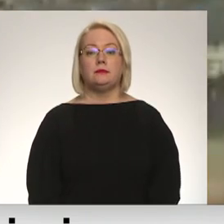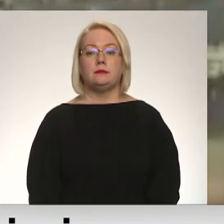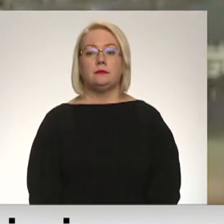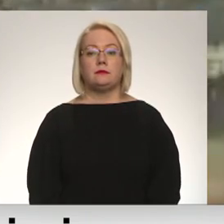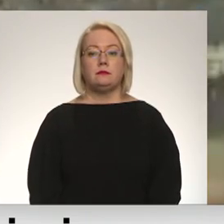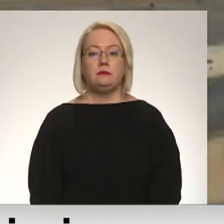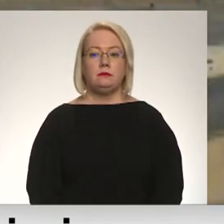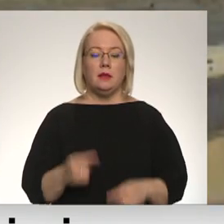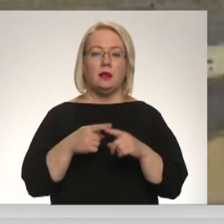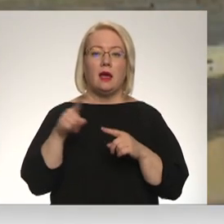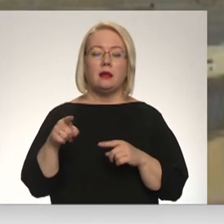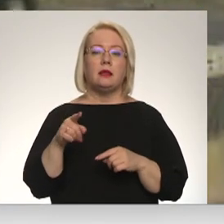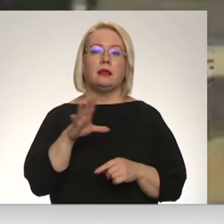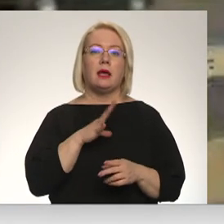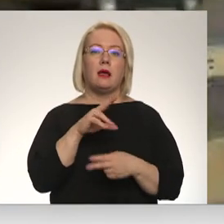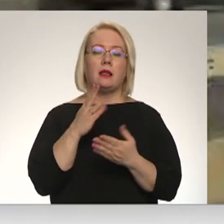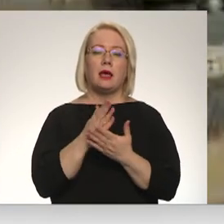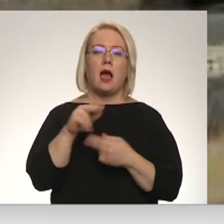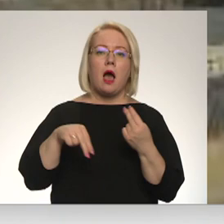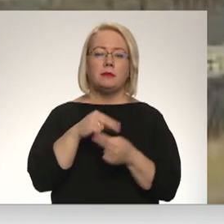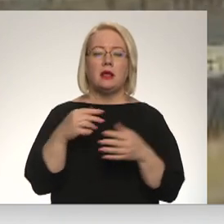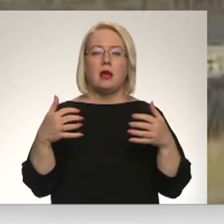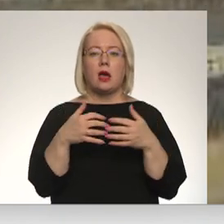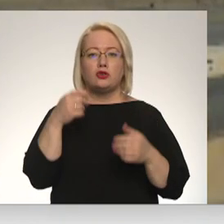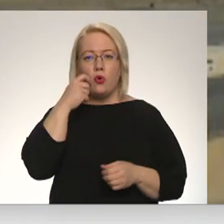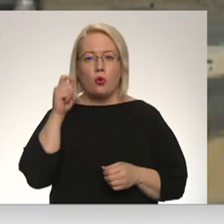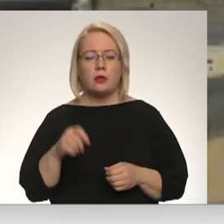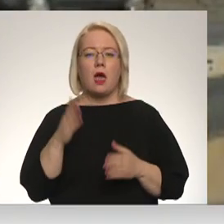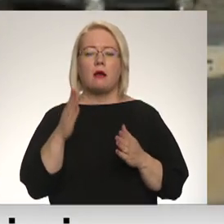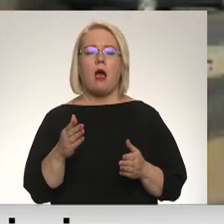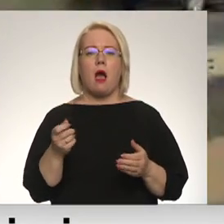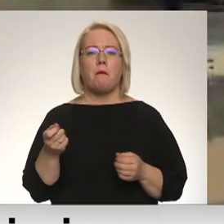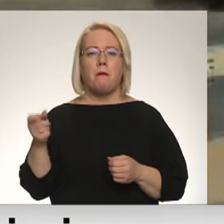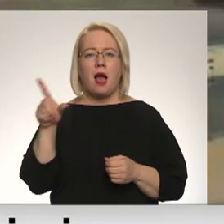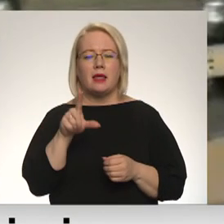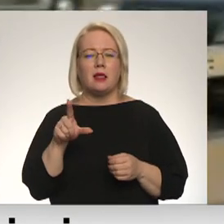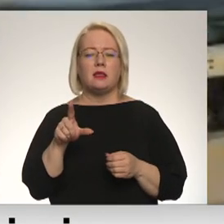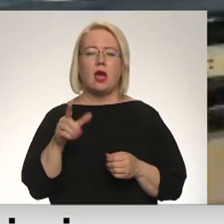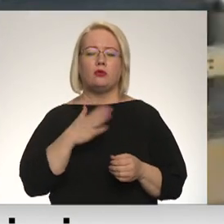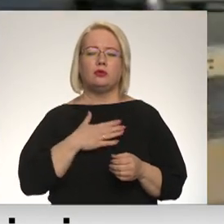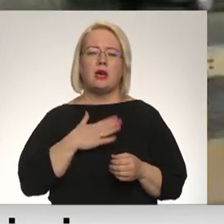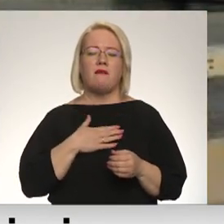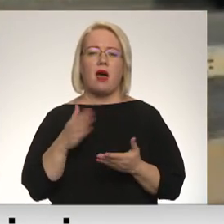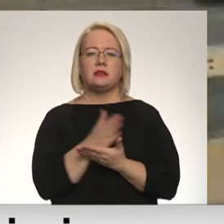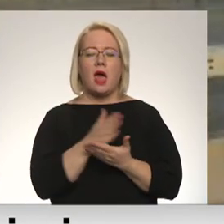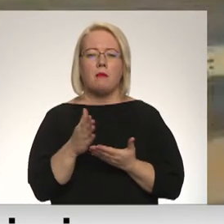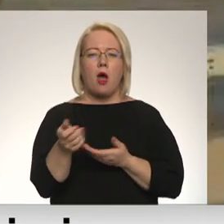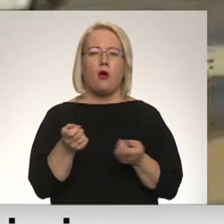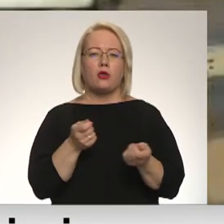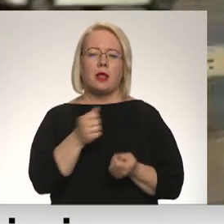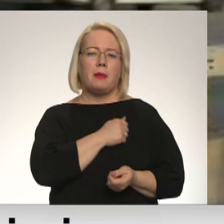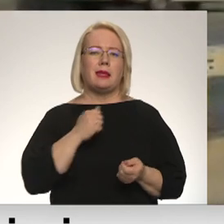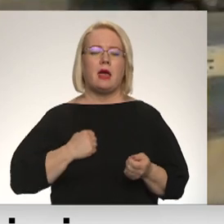Tad kā dzirdējām tik apspries, ka ša Ukrainā, kā arī palielināt un savā starpā koordinēt militāro atbalstu Ukrainai,